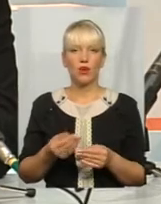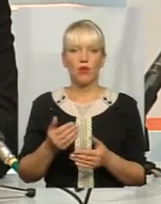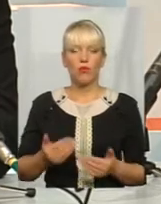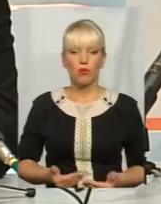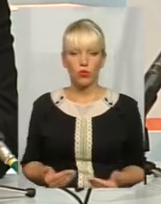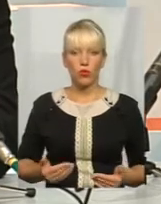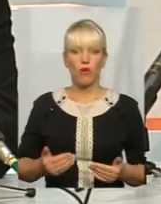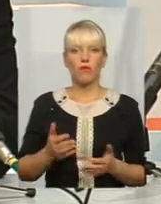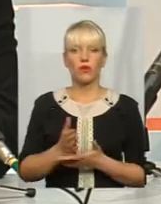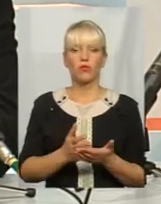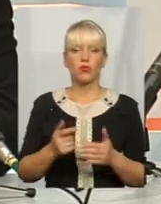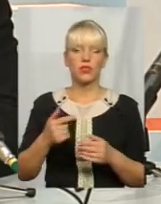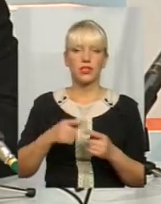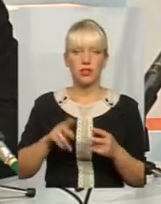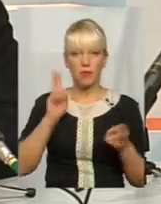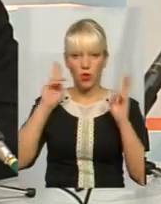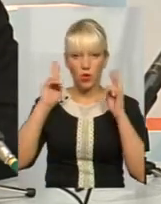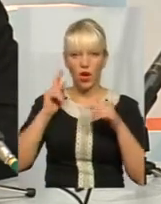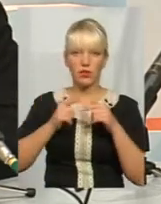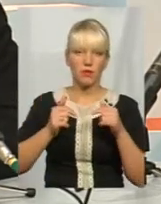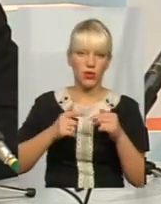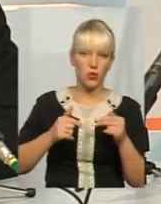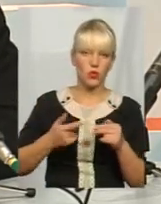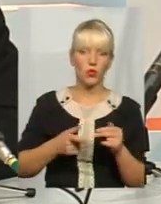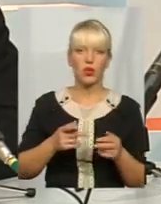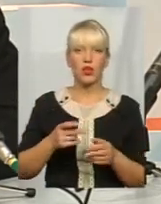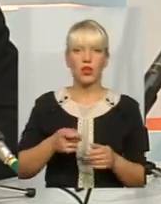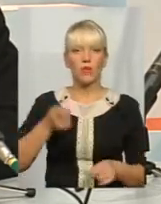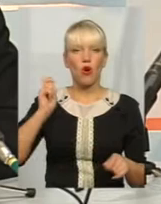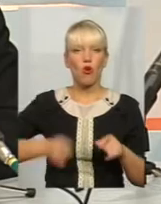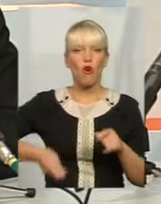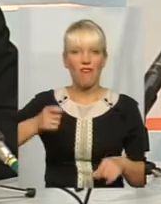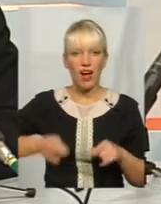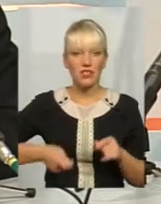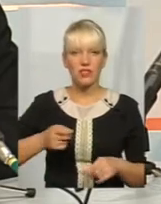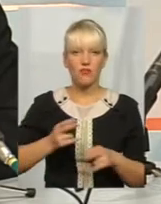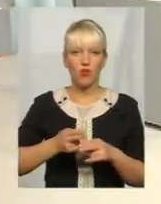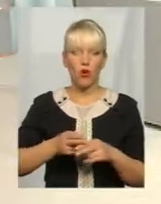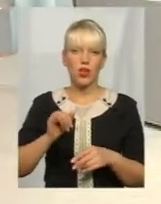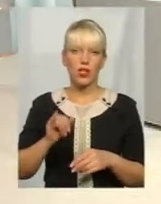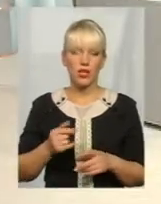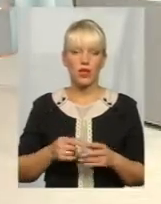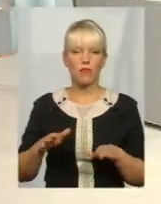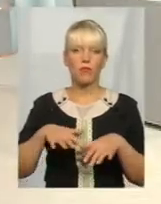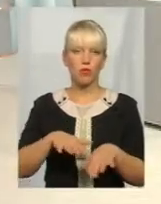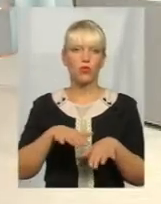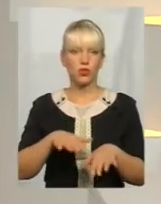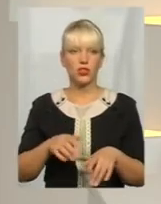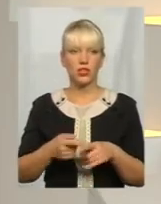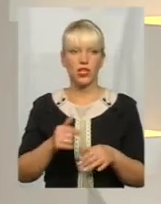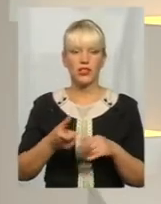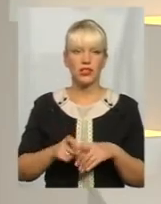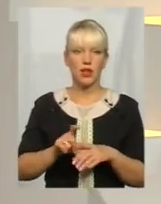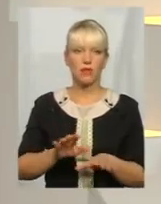перукарський, манікюр, і ковальство, і пошиття, так само такі зараз розповсюджені